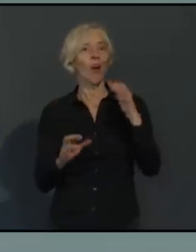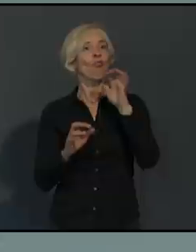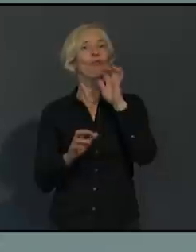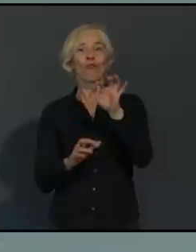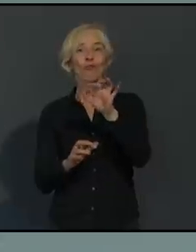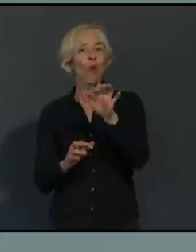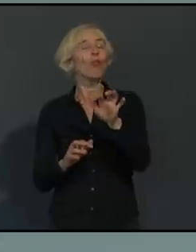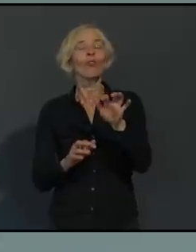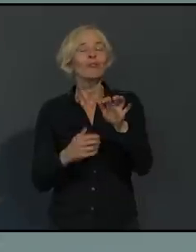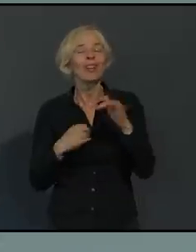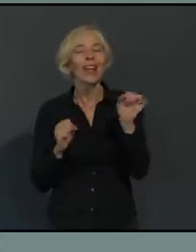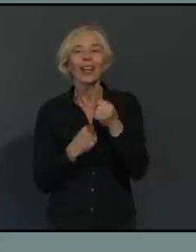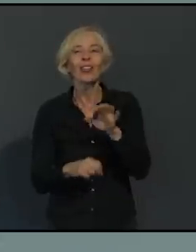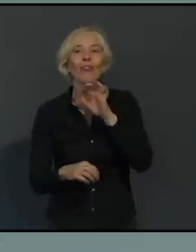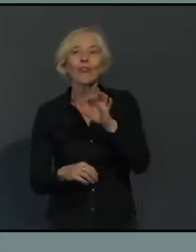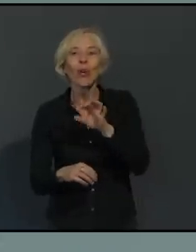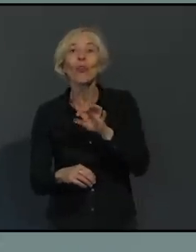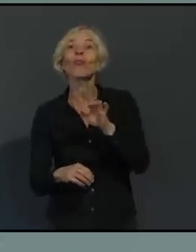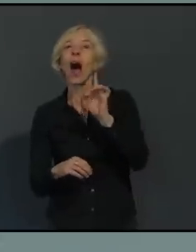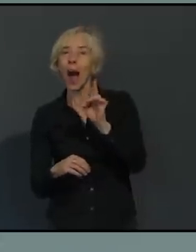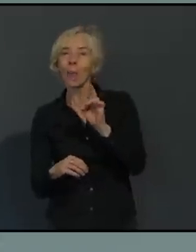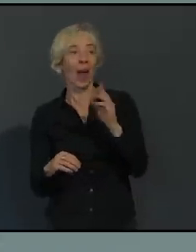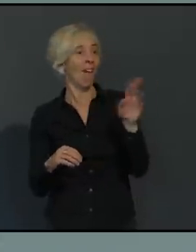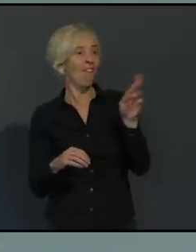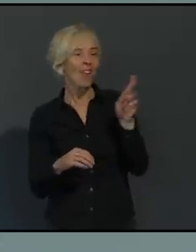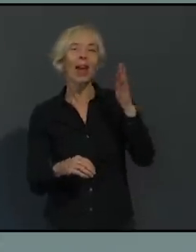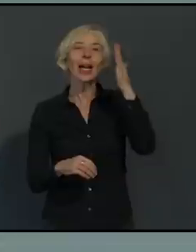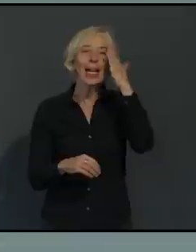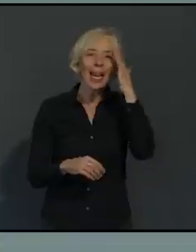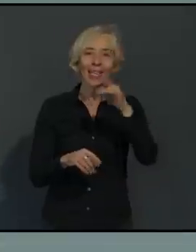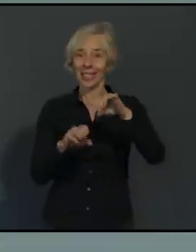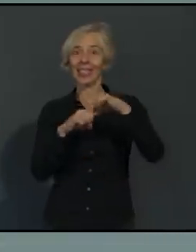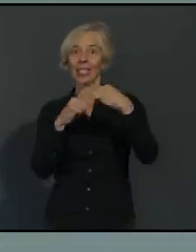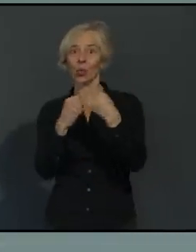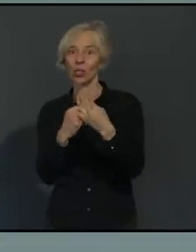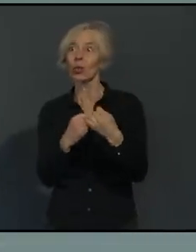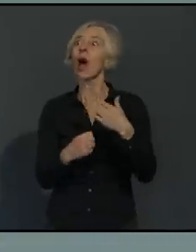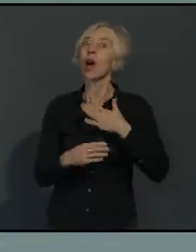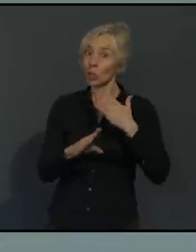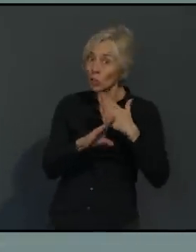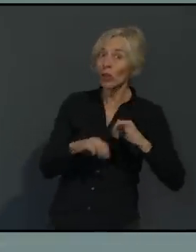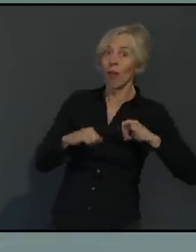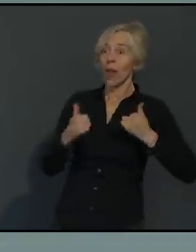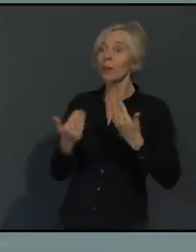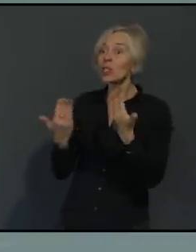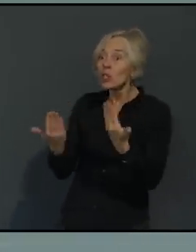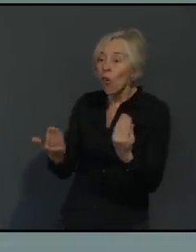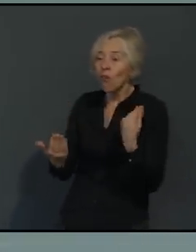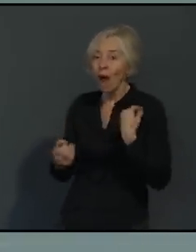nur verstehen, wenn sie selbst betroffen waren oder jemanden auch kennen, der selbst betroffen ist.